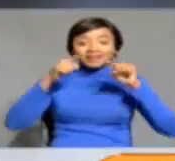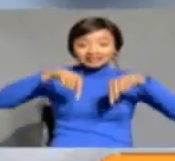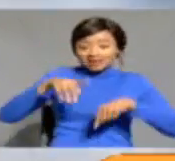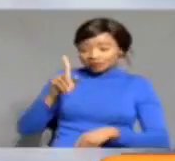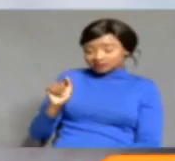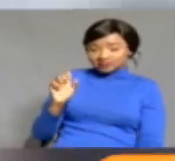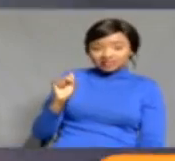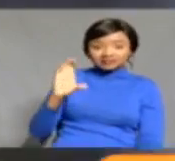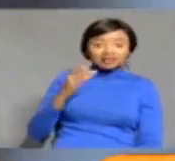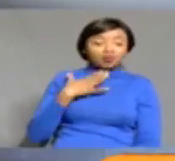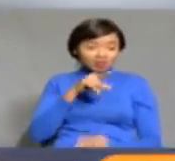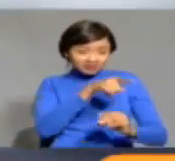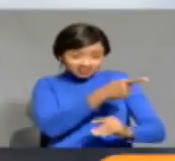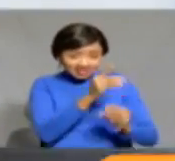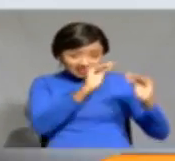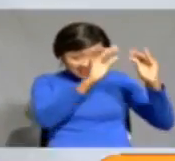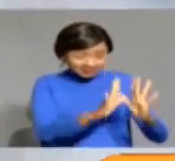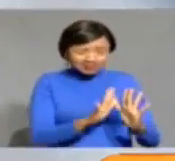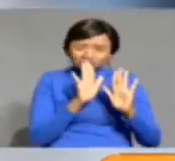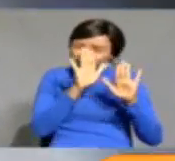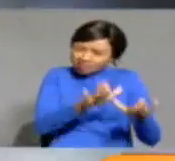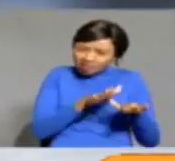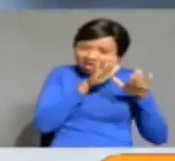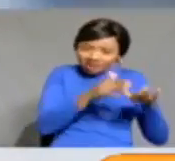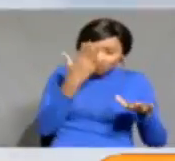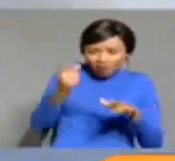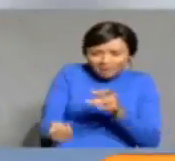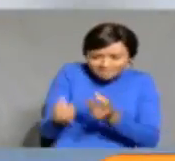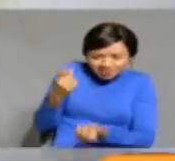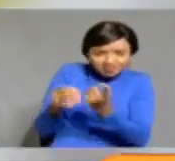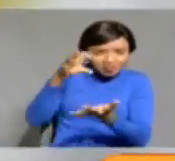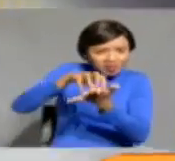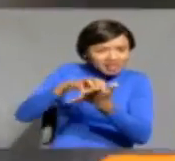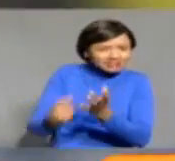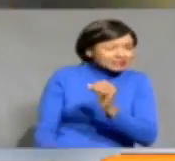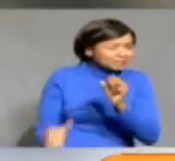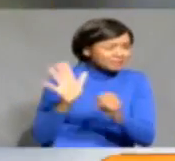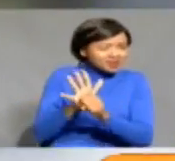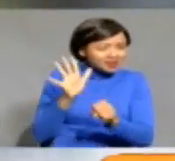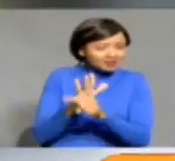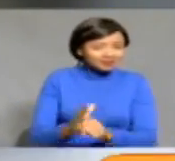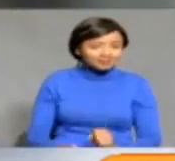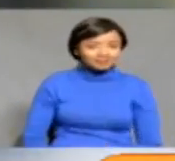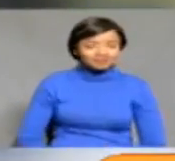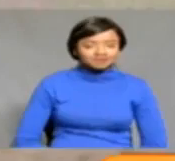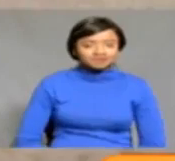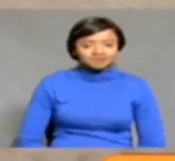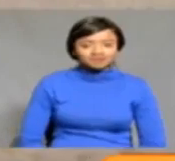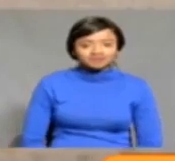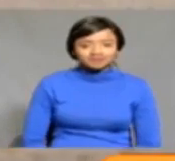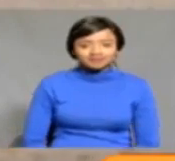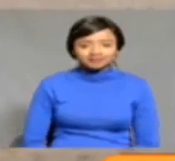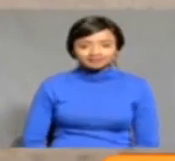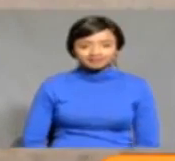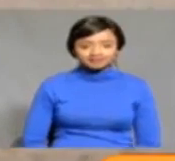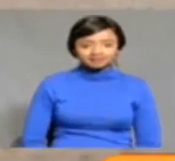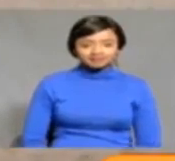imetaka walimu kwa wangalifu zaidi baada ya visahivi vingi kuibuka. Elfus Lagat, Runinga Citizen, Nairobi.